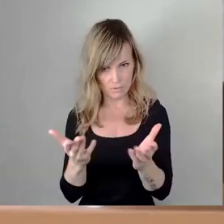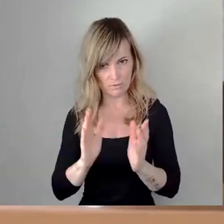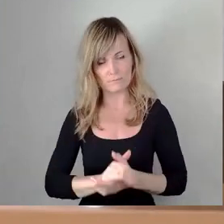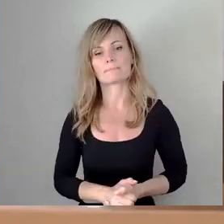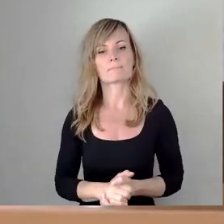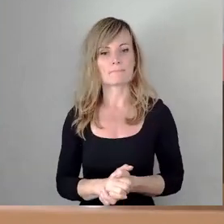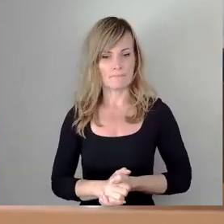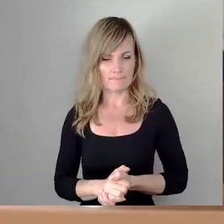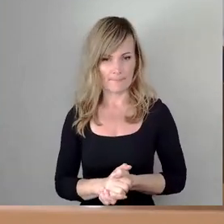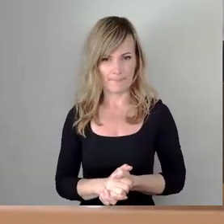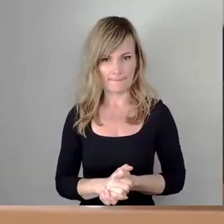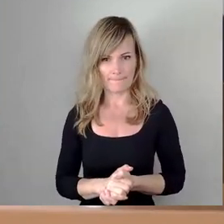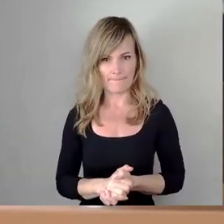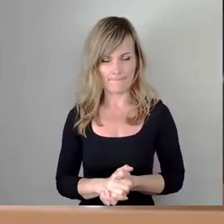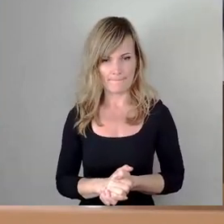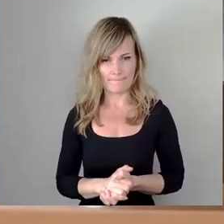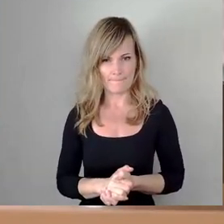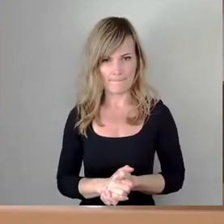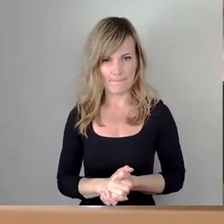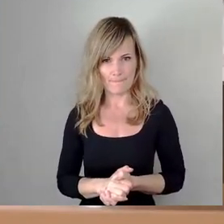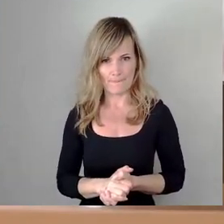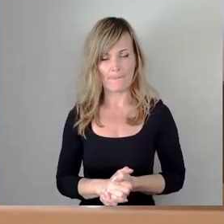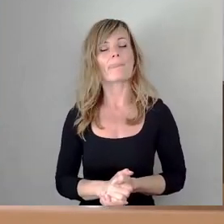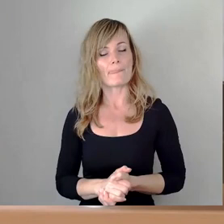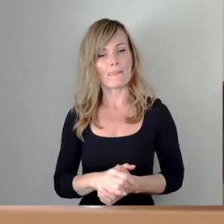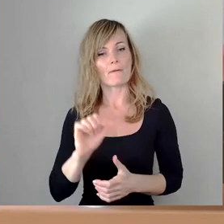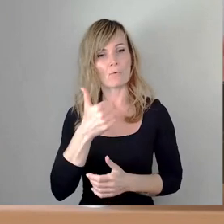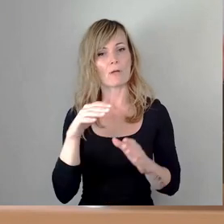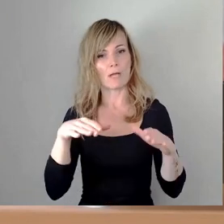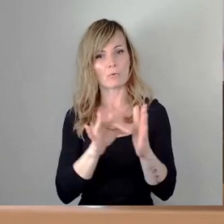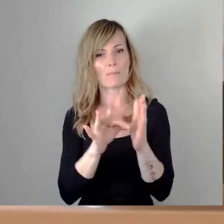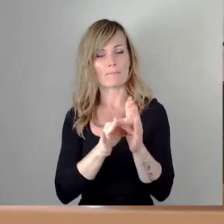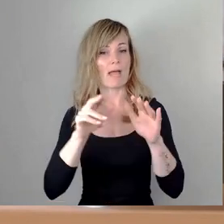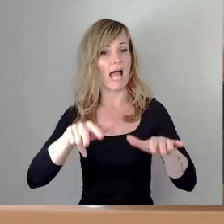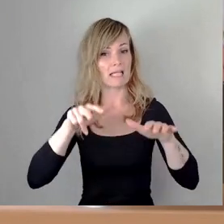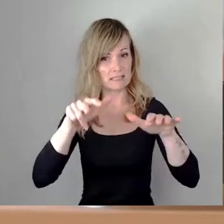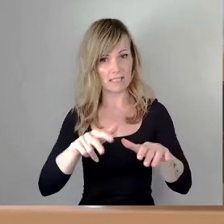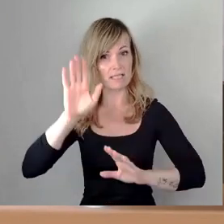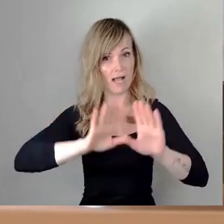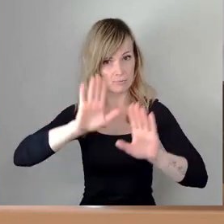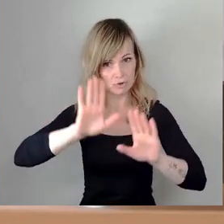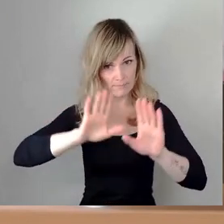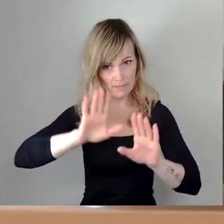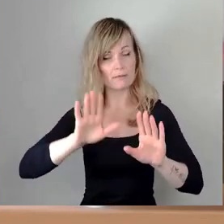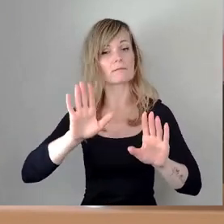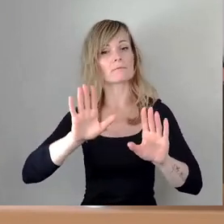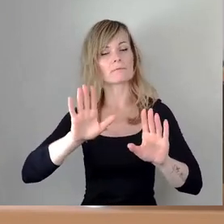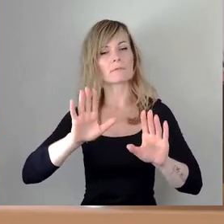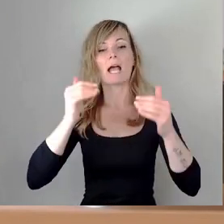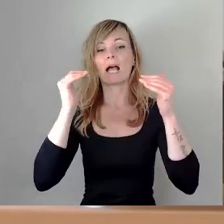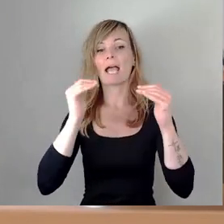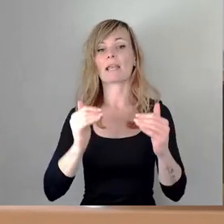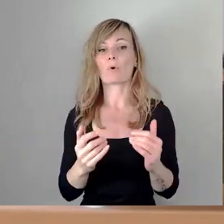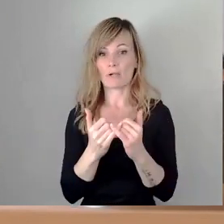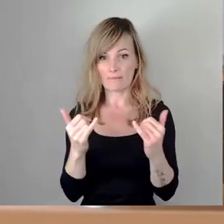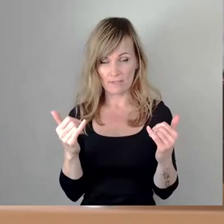besprochen wurden wir zunächst Top 18 abstimmen und dort würde ich in folgender Reihenfolge vorgehen dass ich